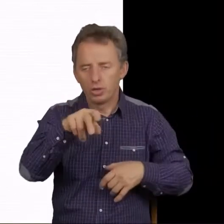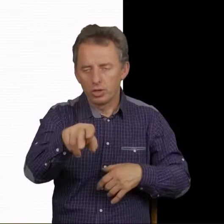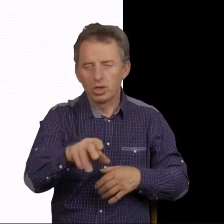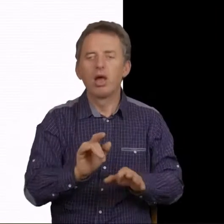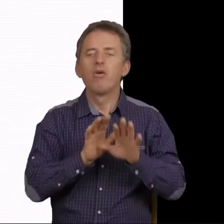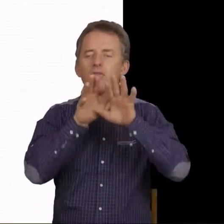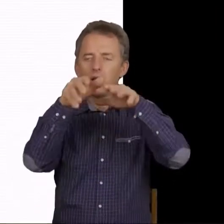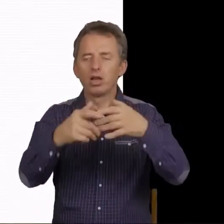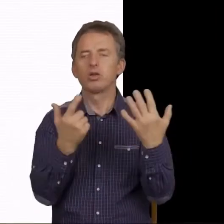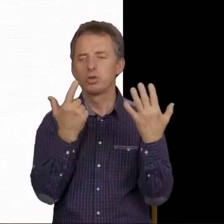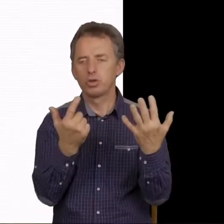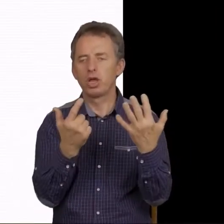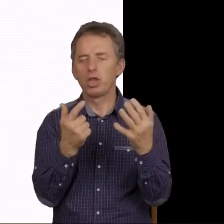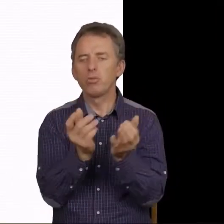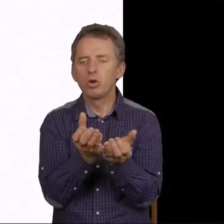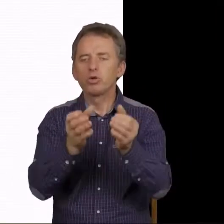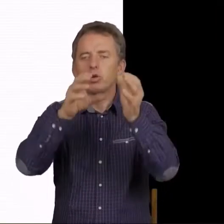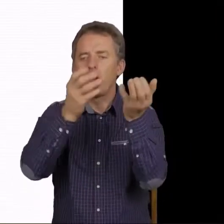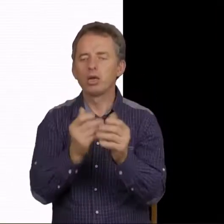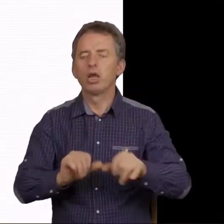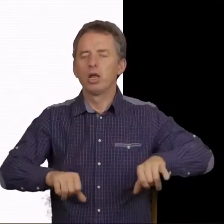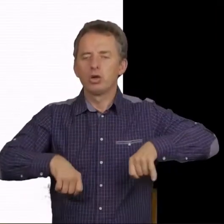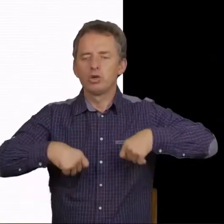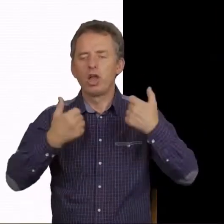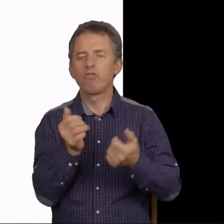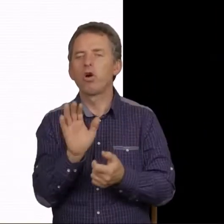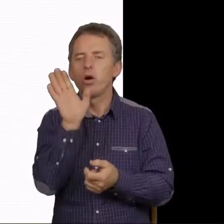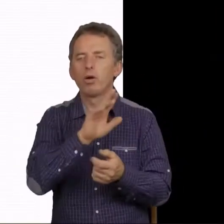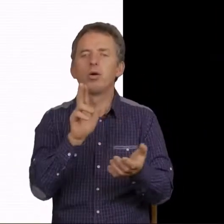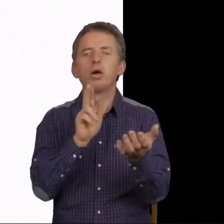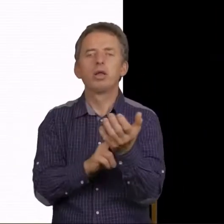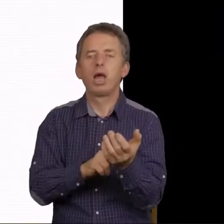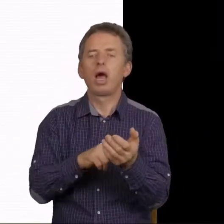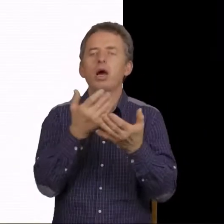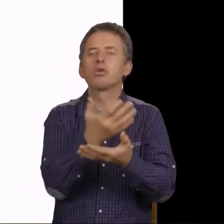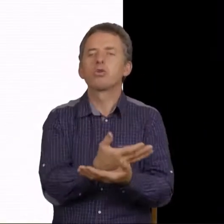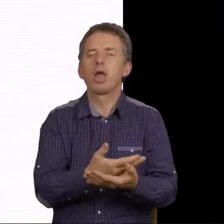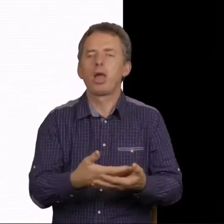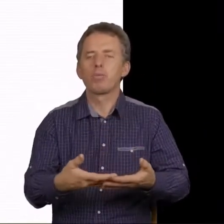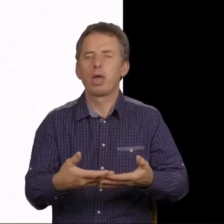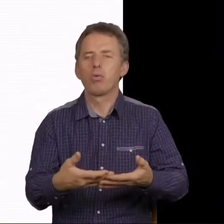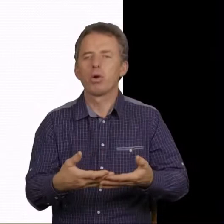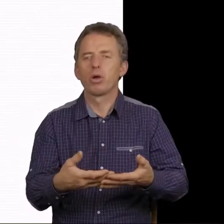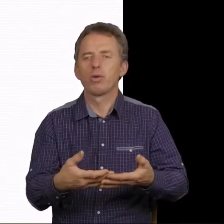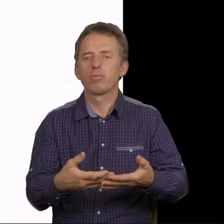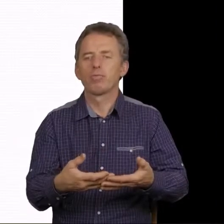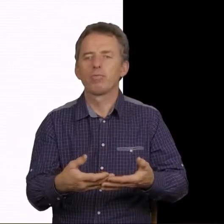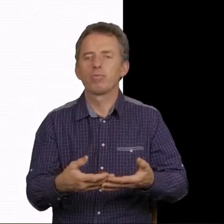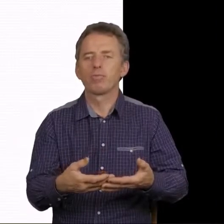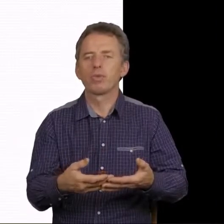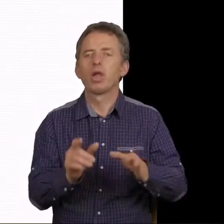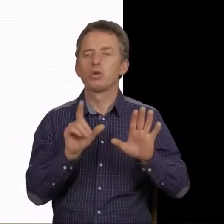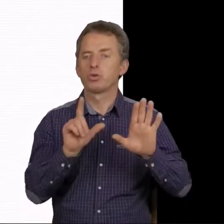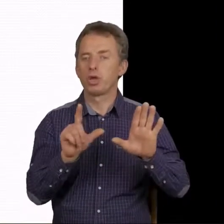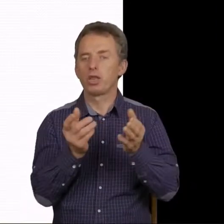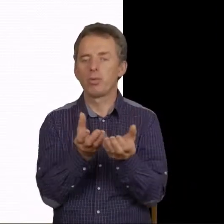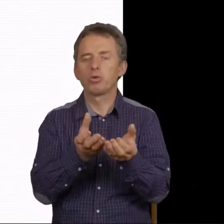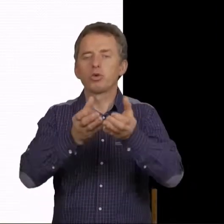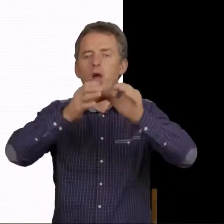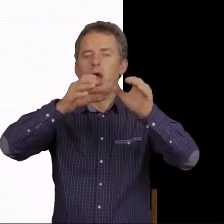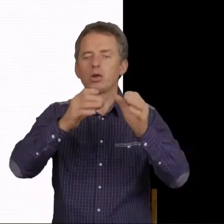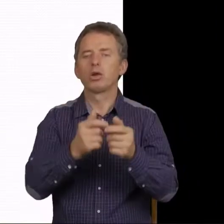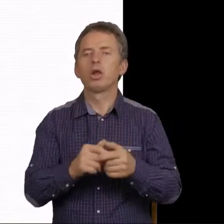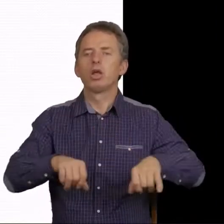wylejcie siedem czasz gniewu Bożego na ziemię. Siedem czasz